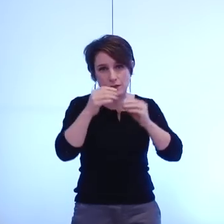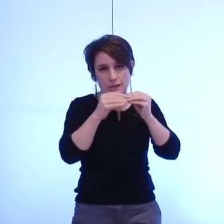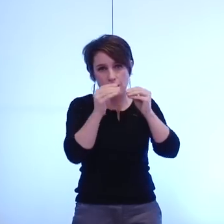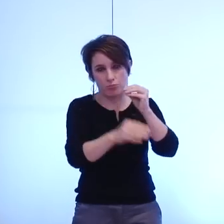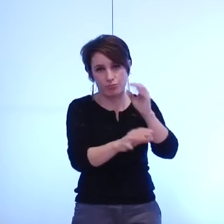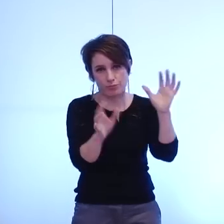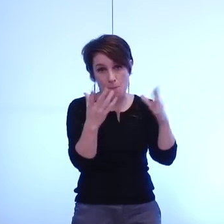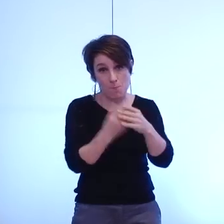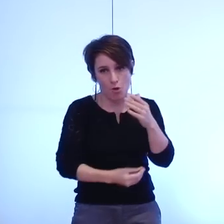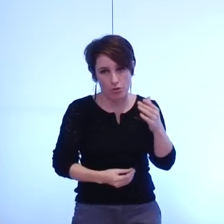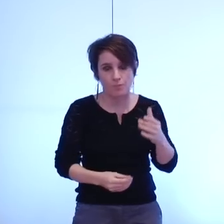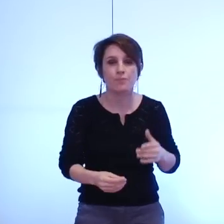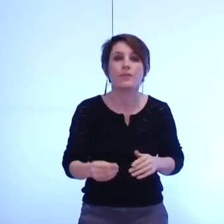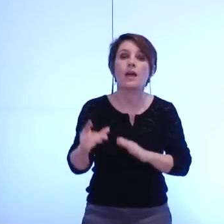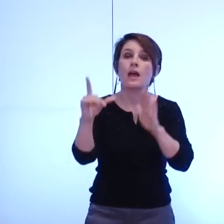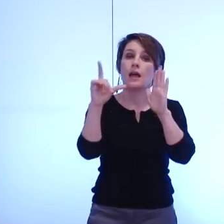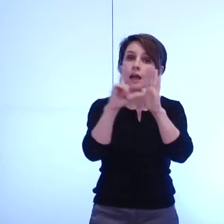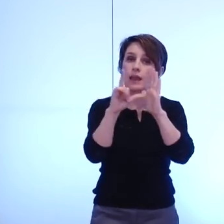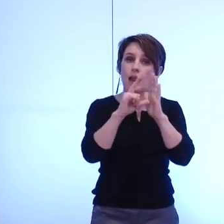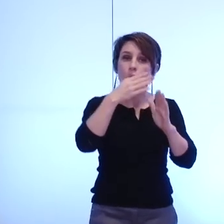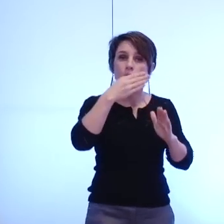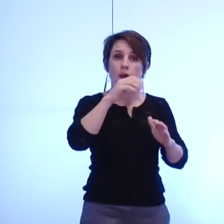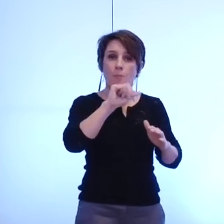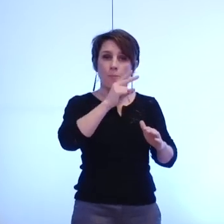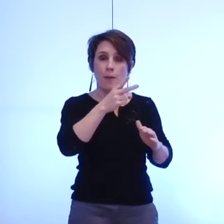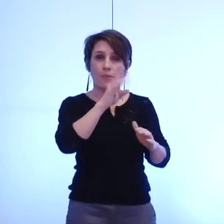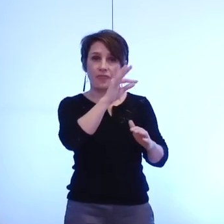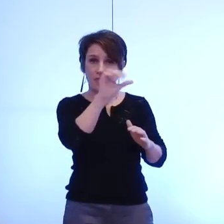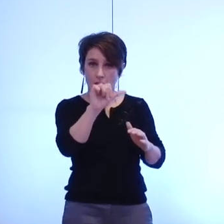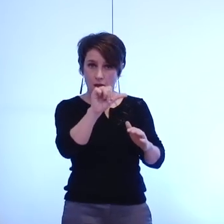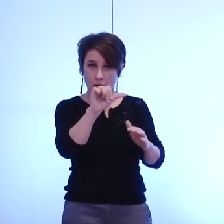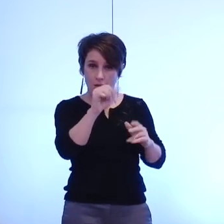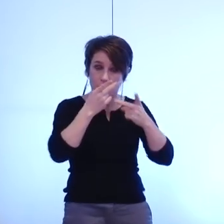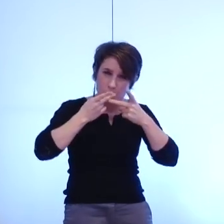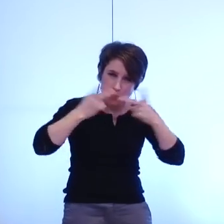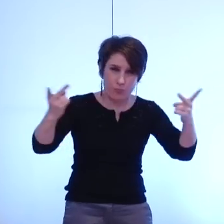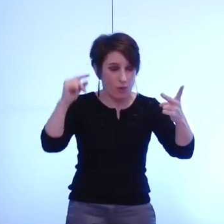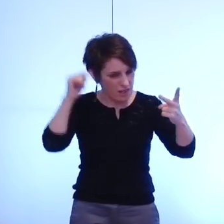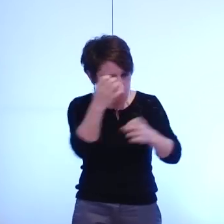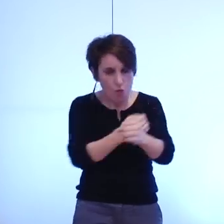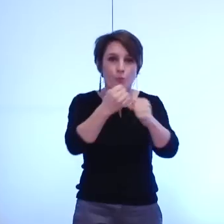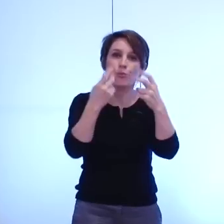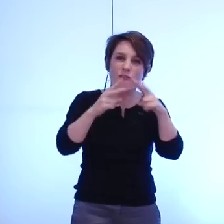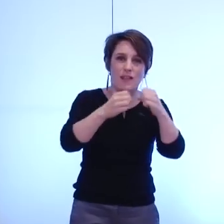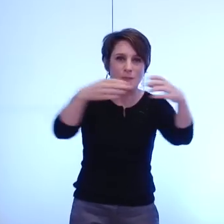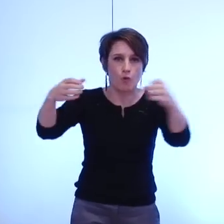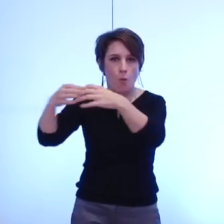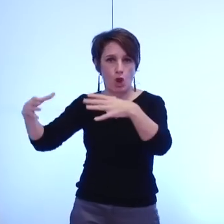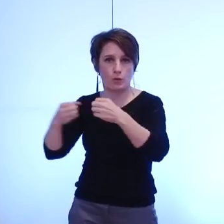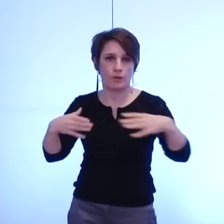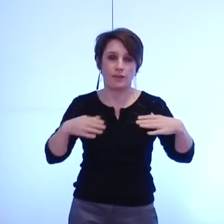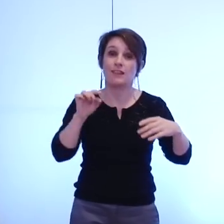affirmer avec un grand A les métropoles elle avait trois objectifs majeurs cette loi